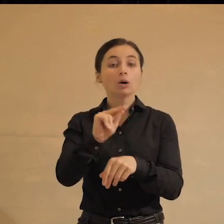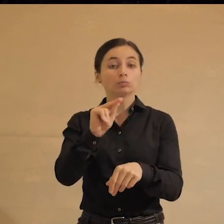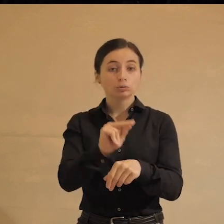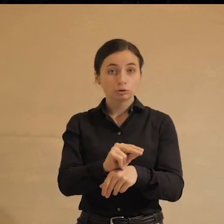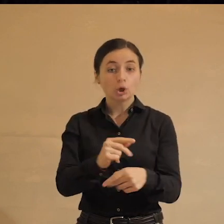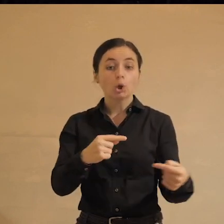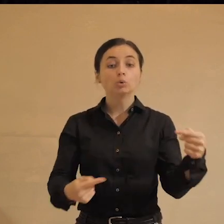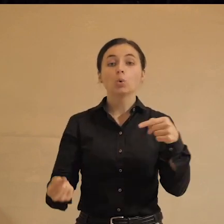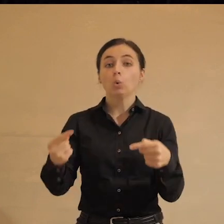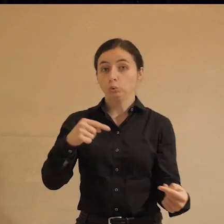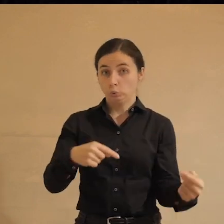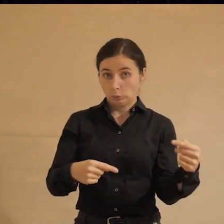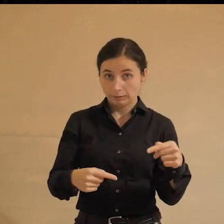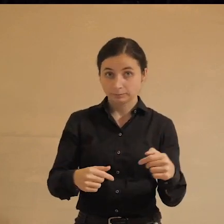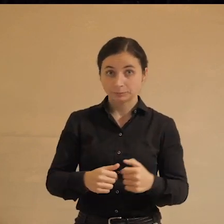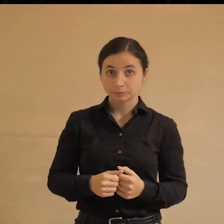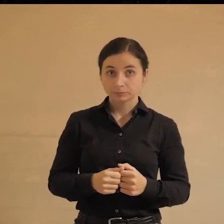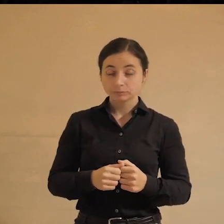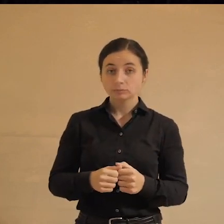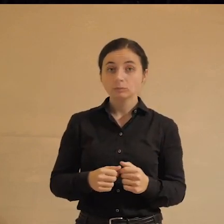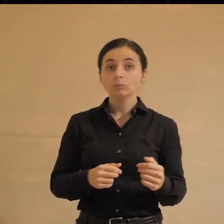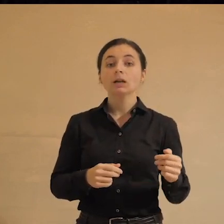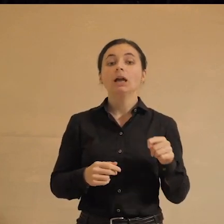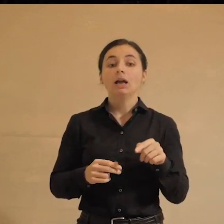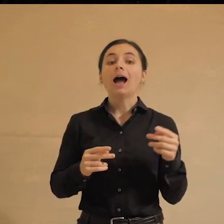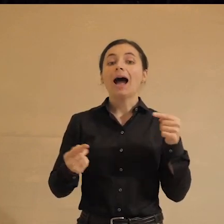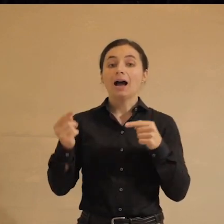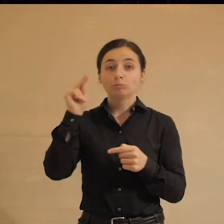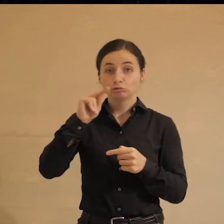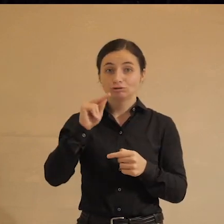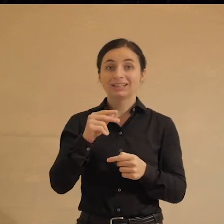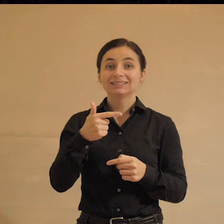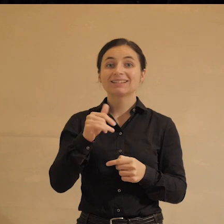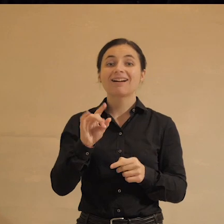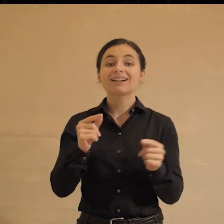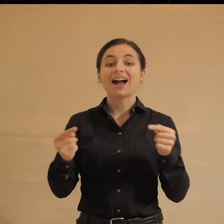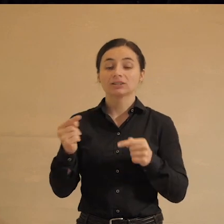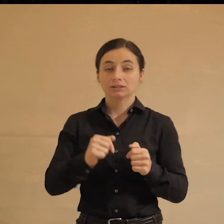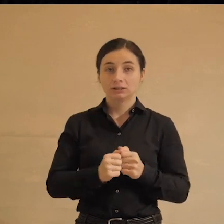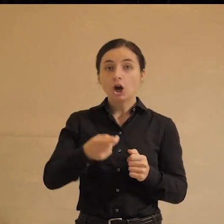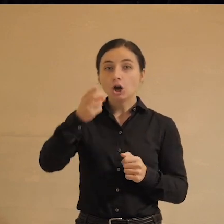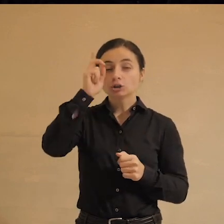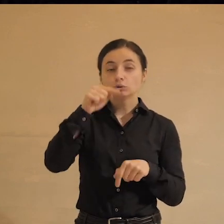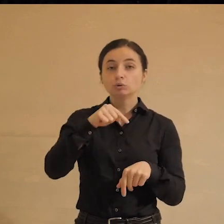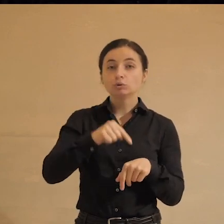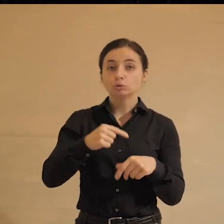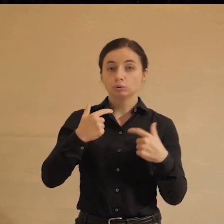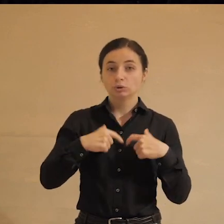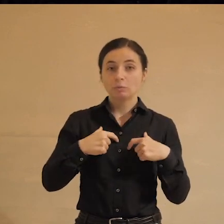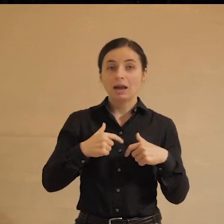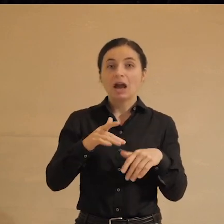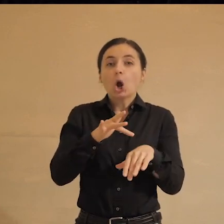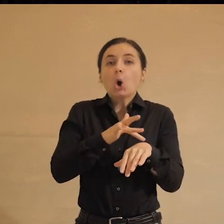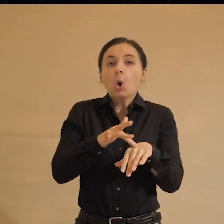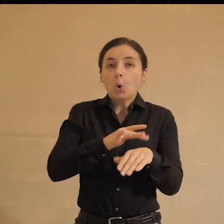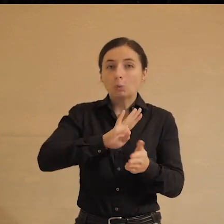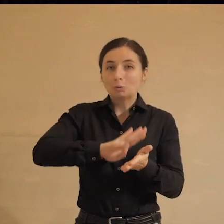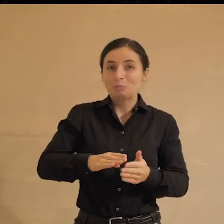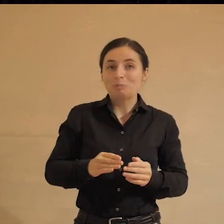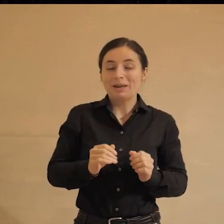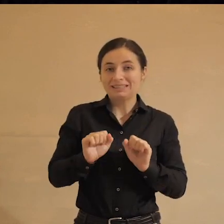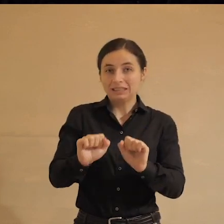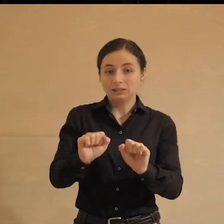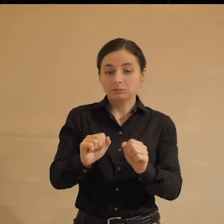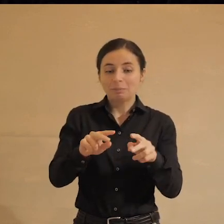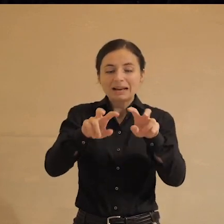в том числе друг у друга, обучаются и граждане. Государства чувствуют себя часто голыми и беззащитными перед